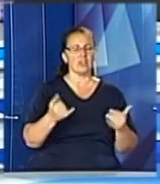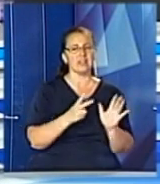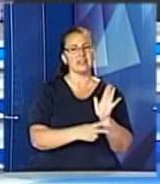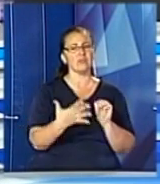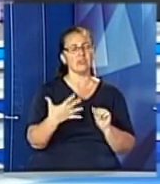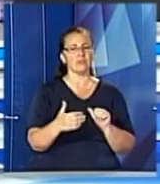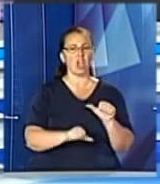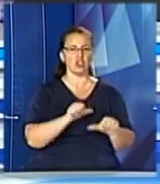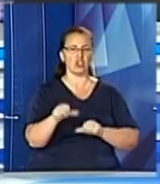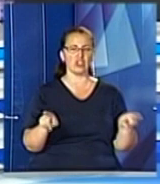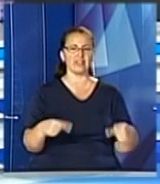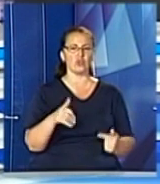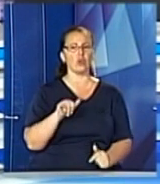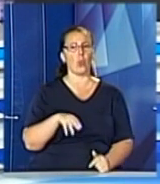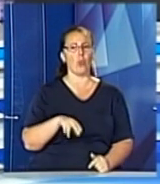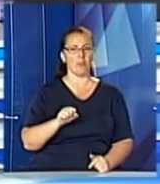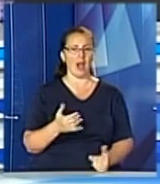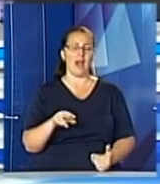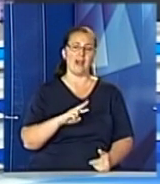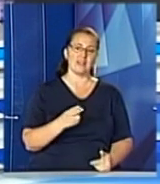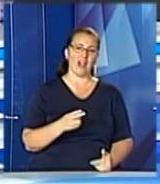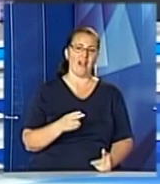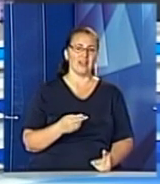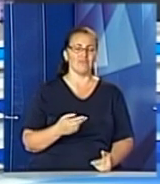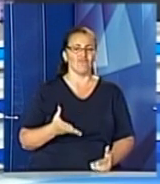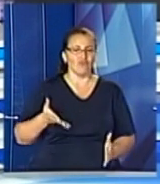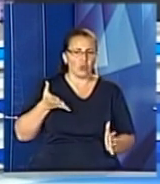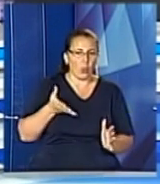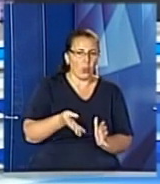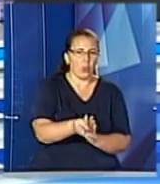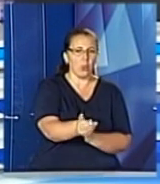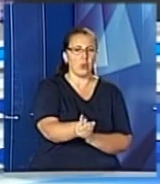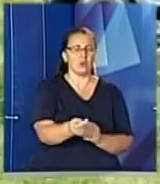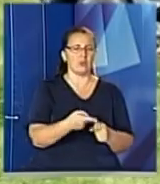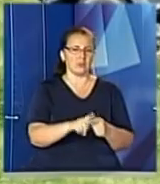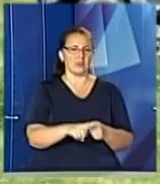створення УПА. Про те, як минуле, втілили всього дня – далі у сюжеті.